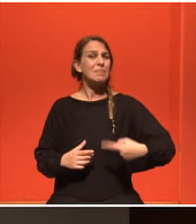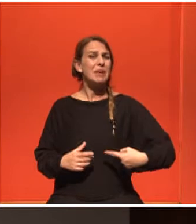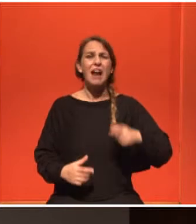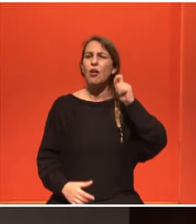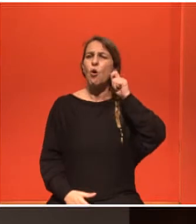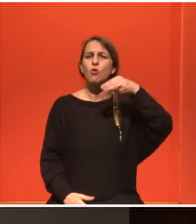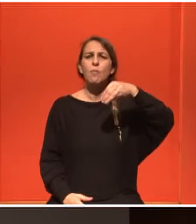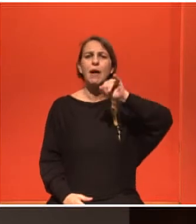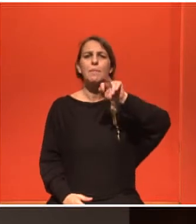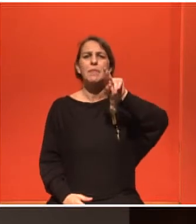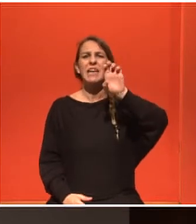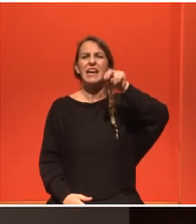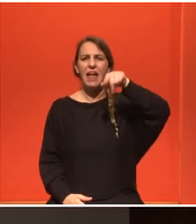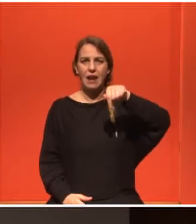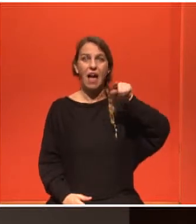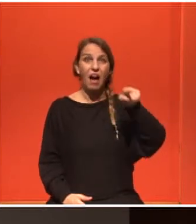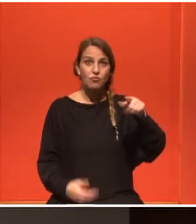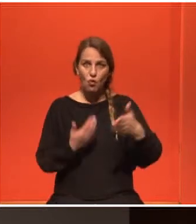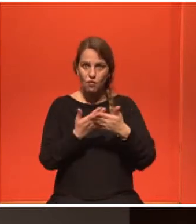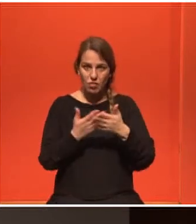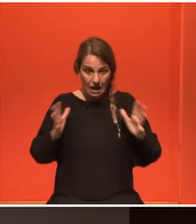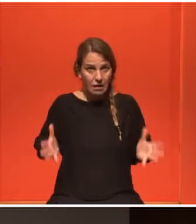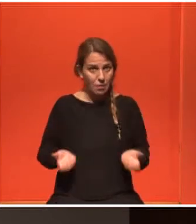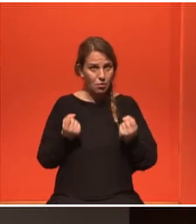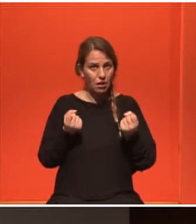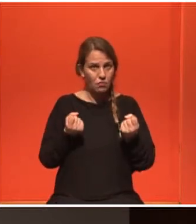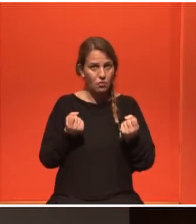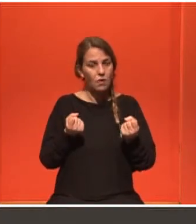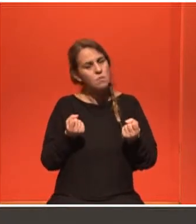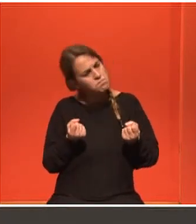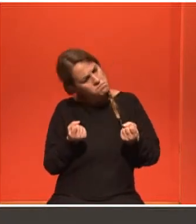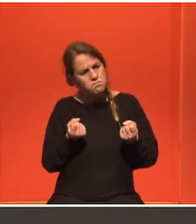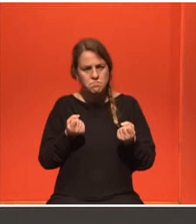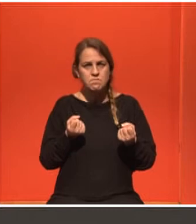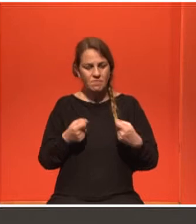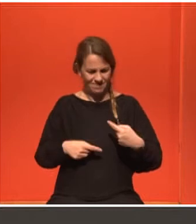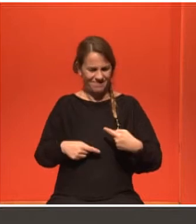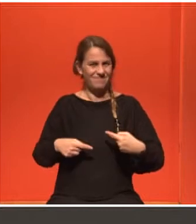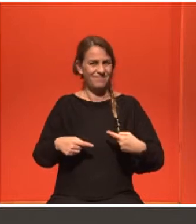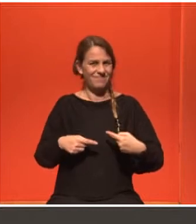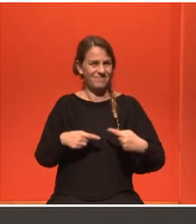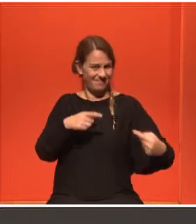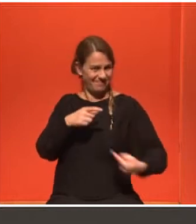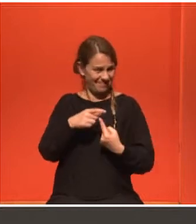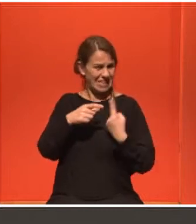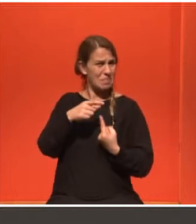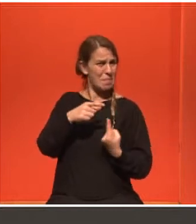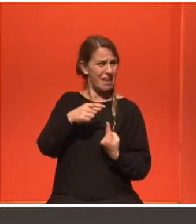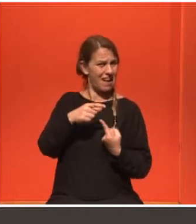Ακρίβου. Κατά μία έννοια, ναι. Βεβαίως, συνήθως το σπιράλ Μιρένα, αν δεν χορηγείται για